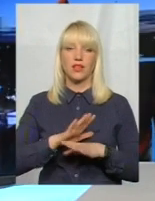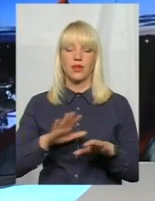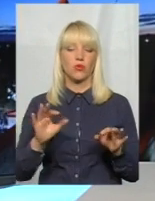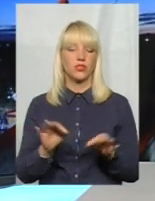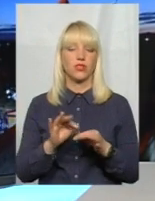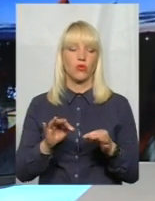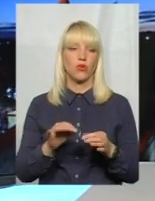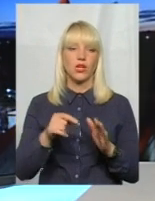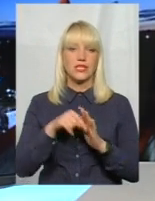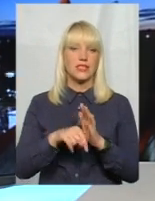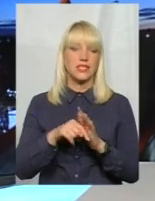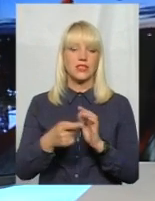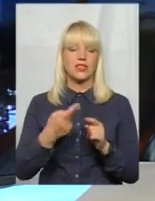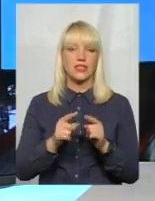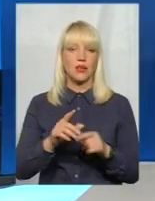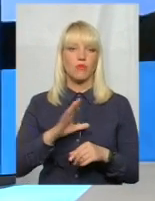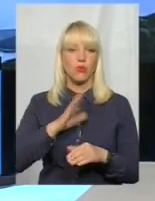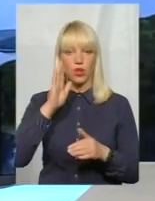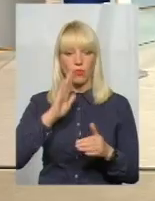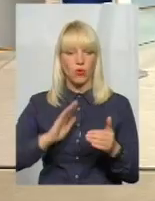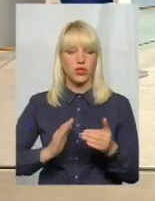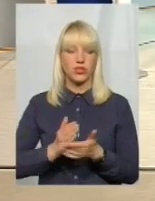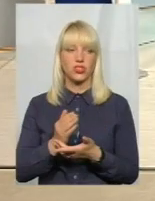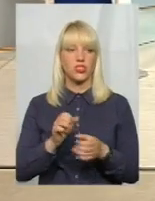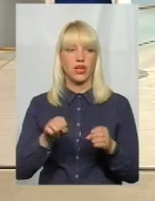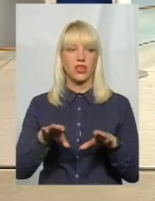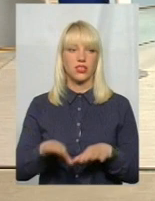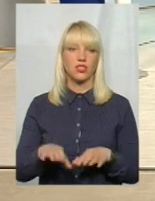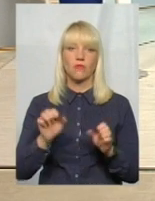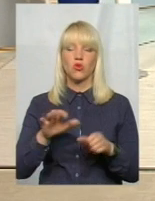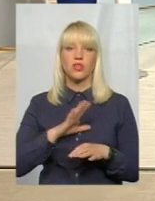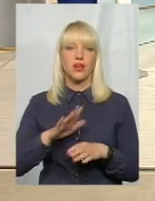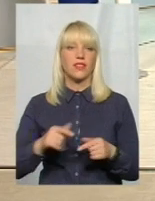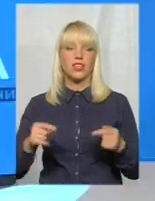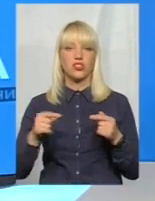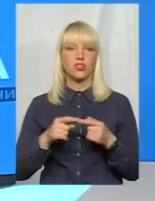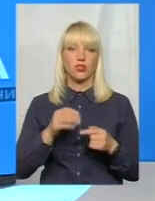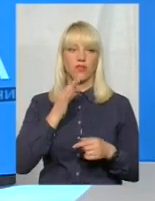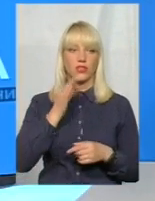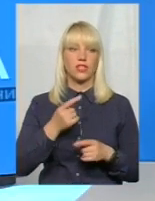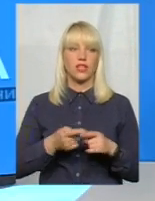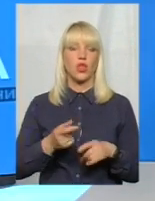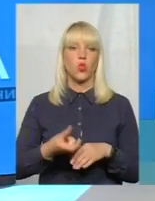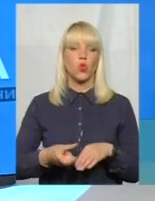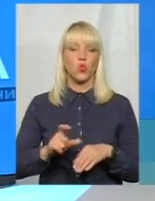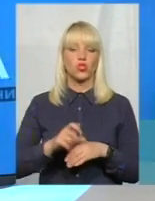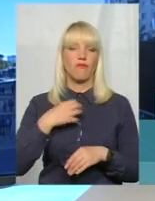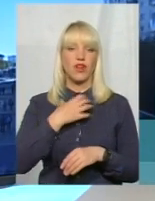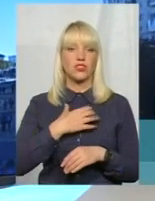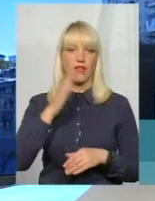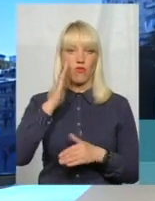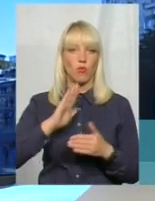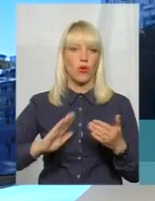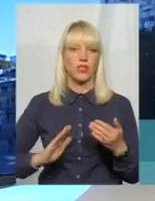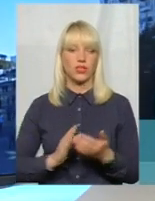політичне рішення і воно на сьогодні немає. Можливо, я не дуже чітко висловився, це дуже важлива політична